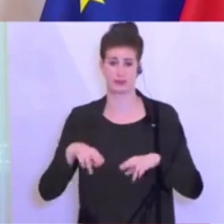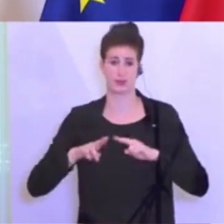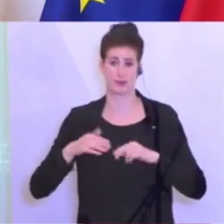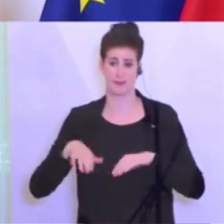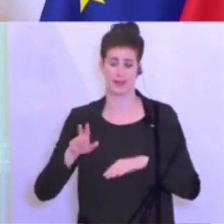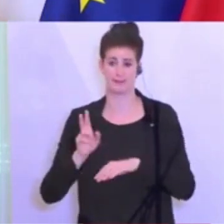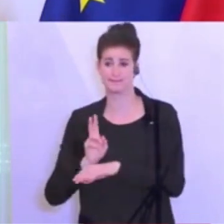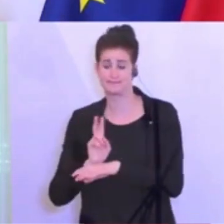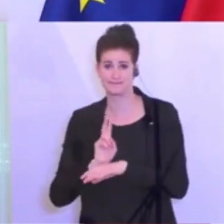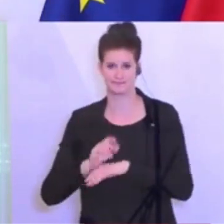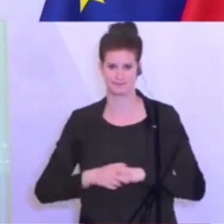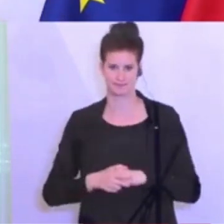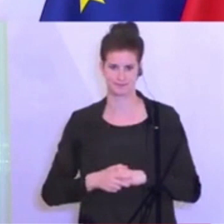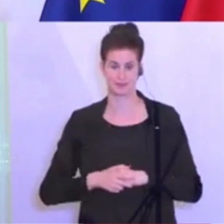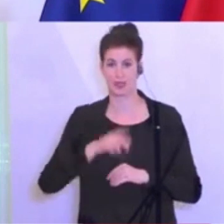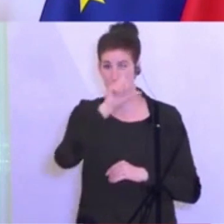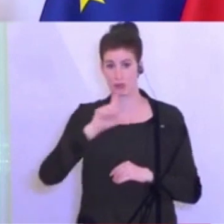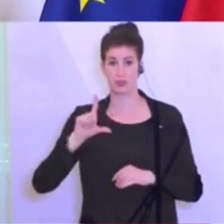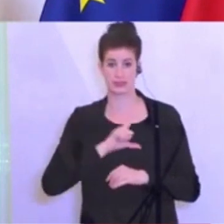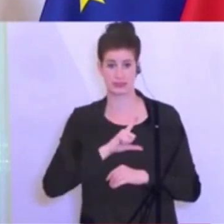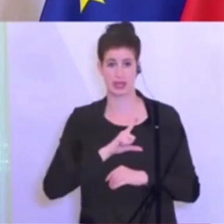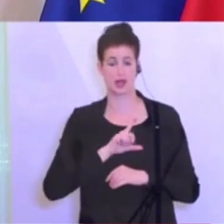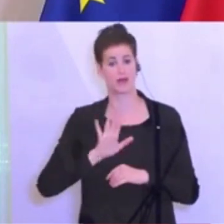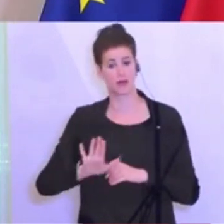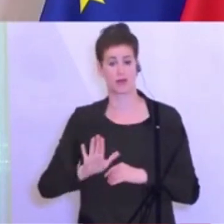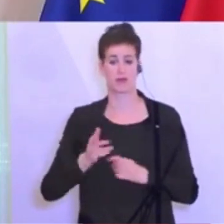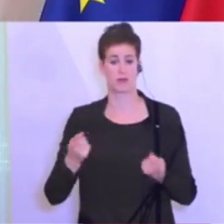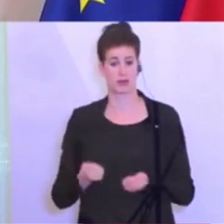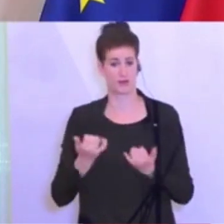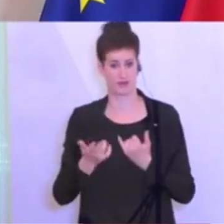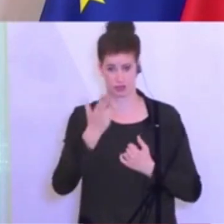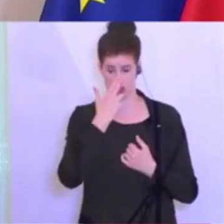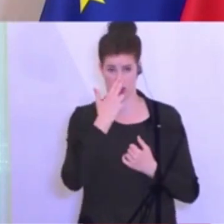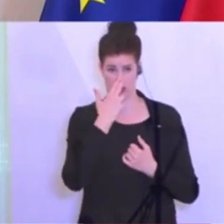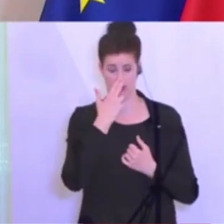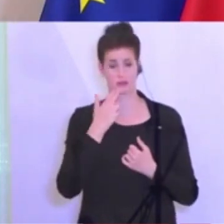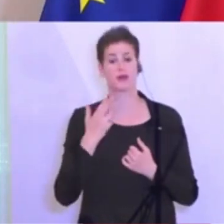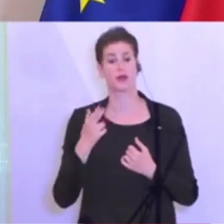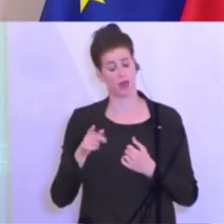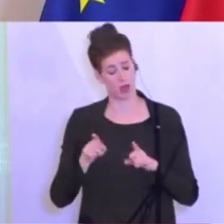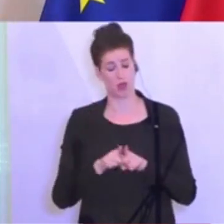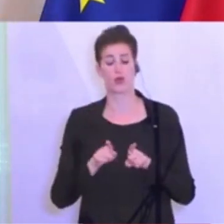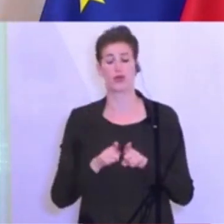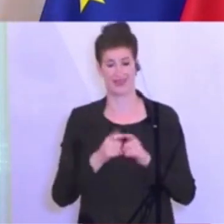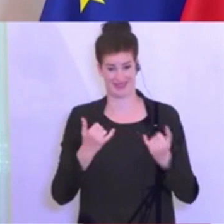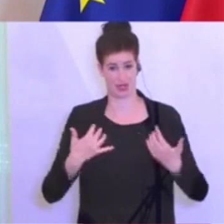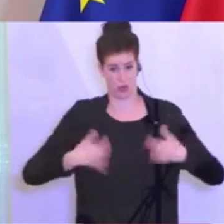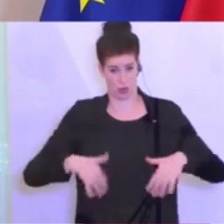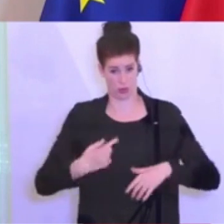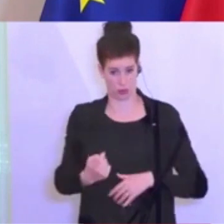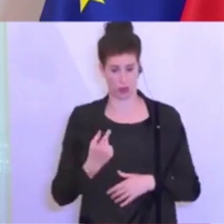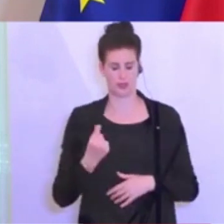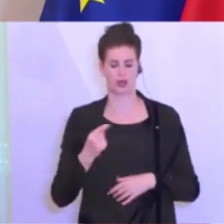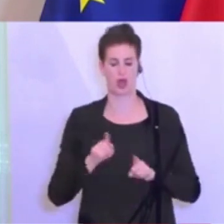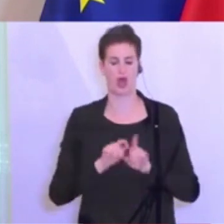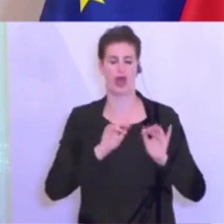Für die Polizei selbst im Dienstbetrieb haben die Lockerungen, die heute angekündigt worden sind, natürlich auch Konsequenzen. Wir werden uns im Dienstbetrieb